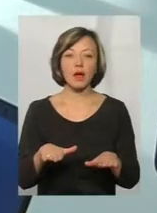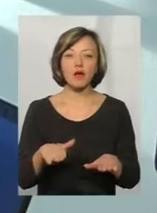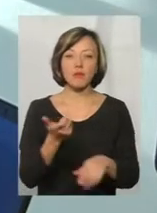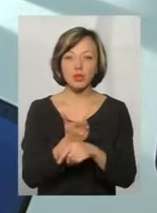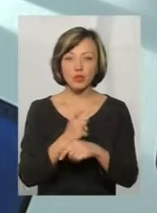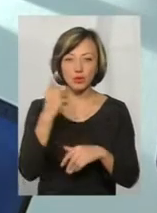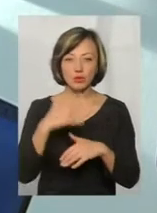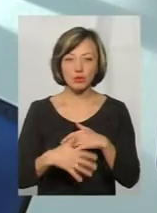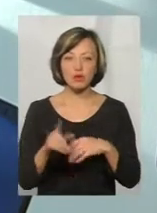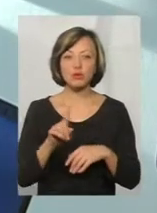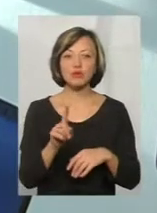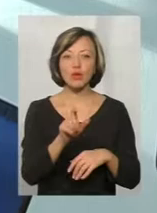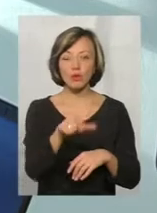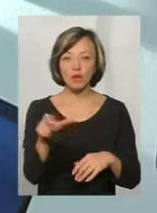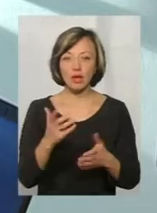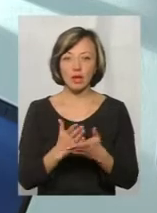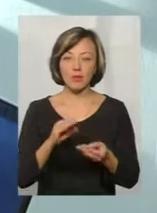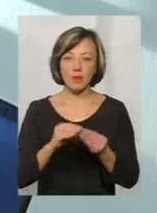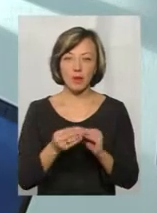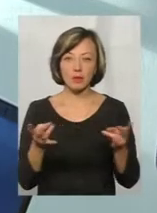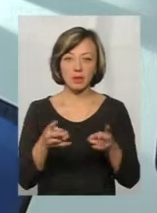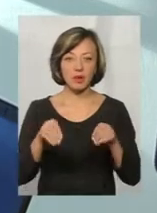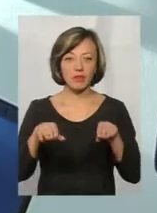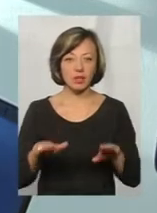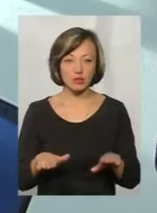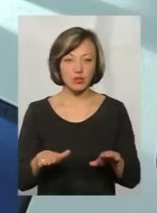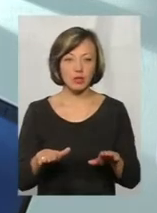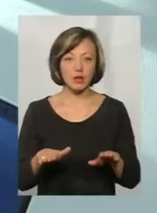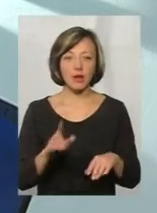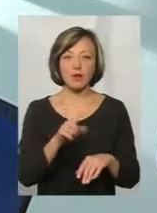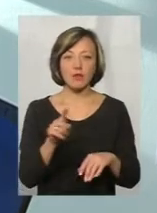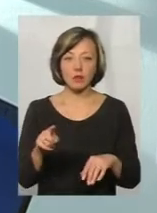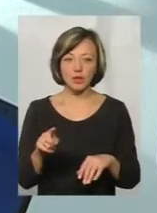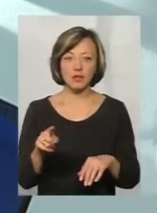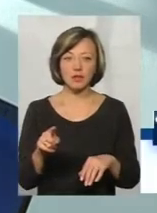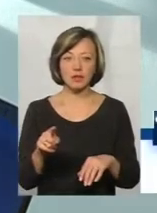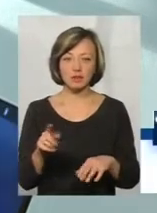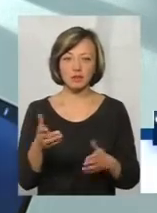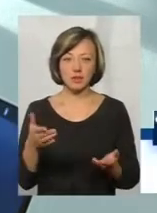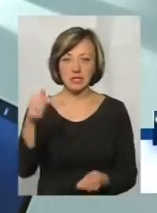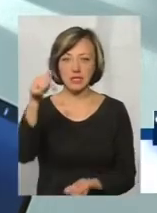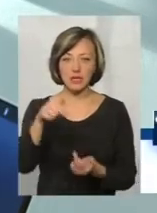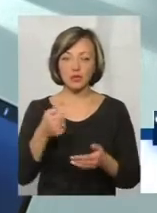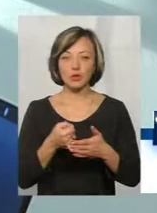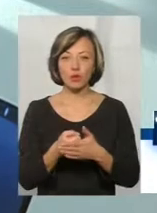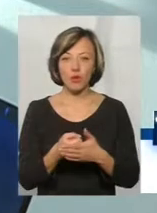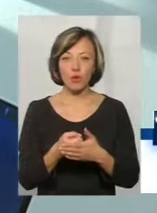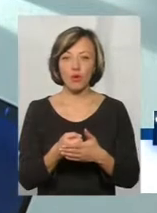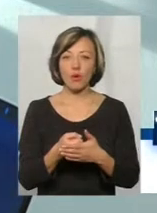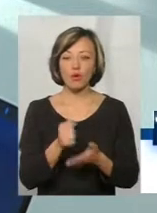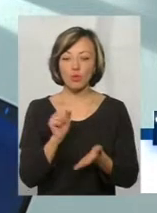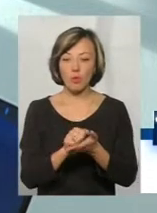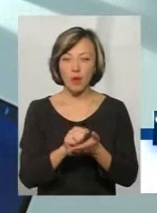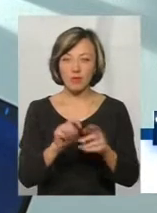тут, де у людей є реальні проблеми, які треба вирішувати, вони схильні до генерування більш якісних